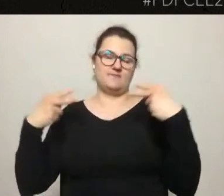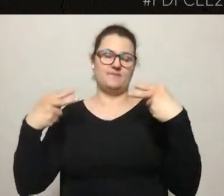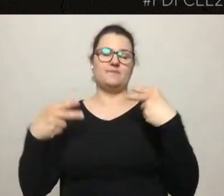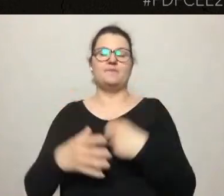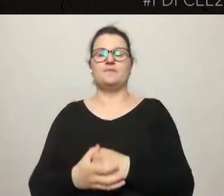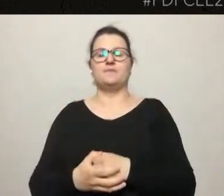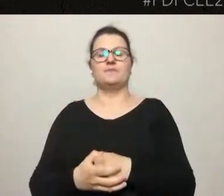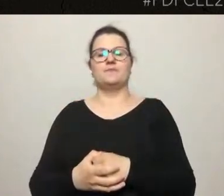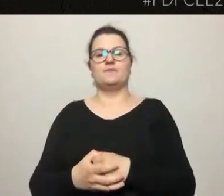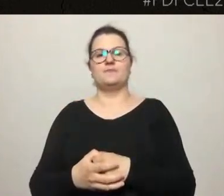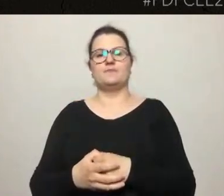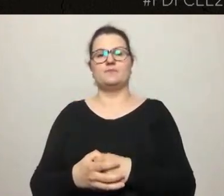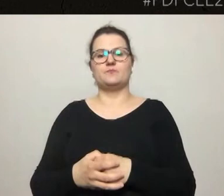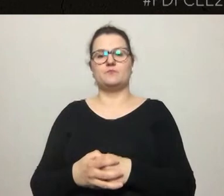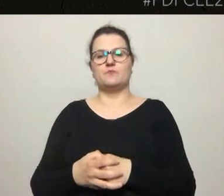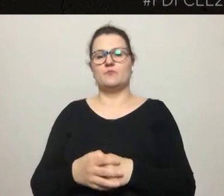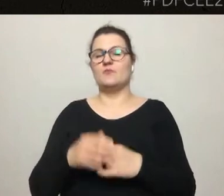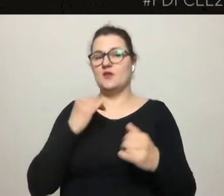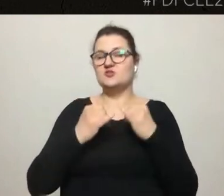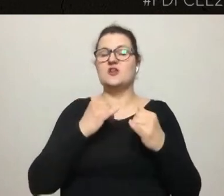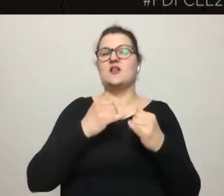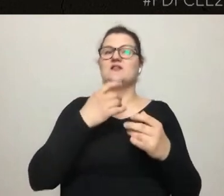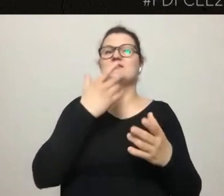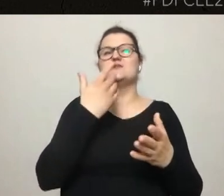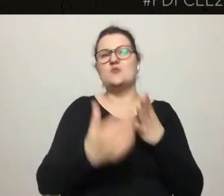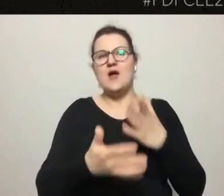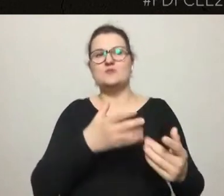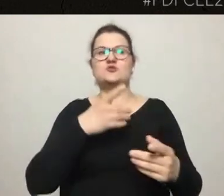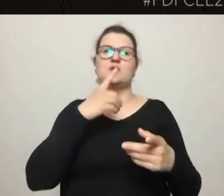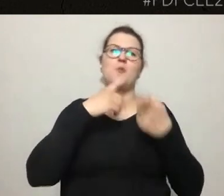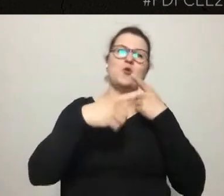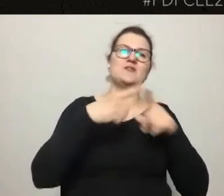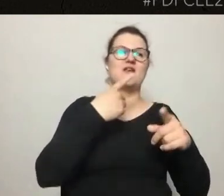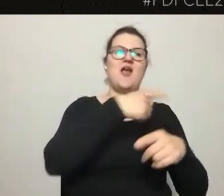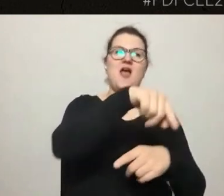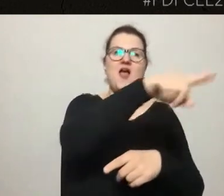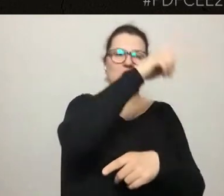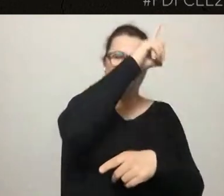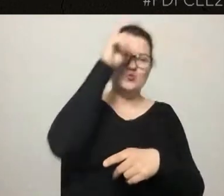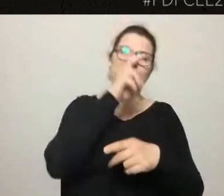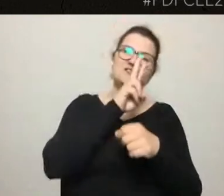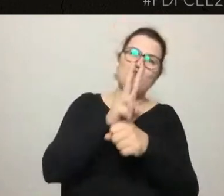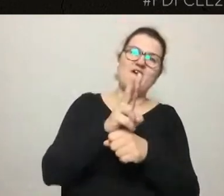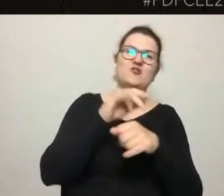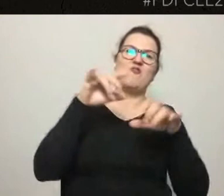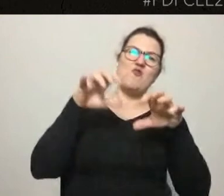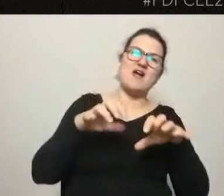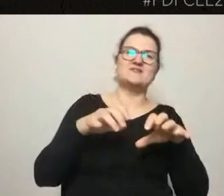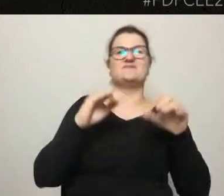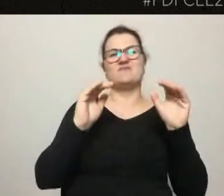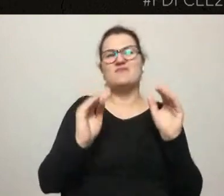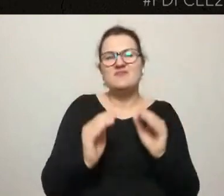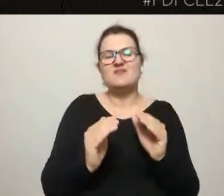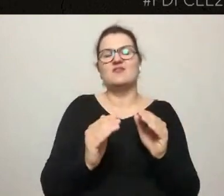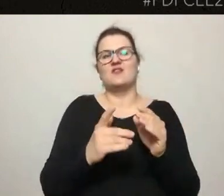społeczny, polityczny jest słabszy, im mniejsze zaufanie do władzy, im mniejsze zainteresowanie losem lokalnej wspólnoty, tym